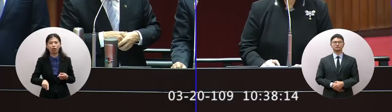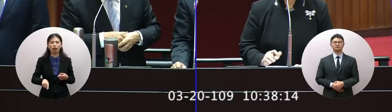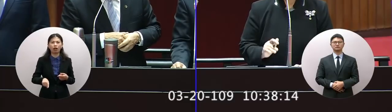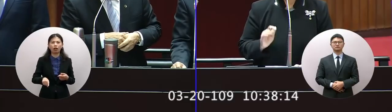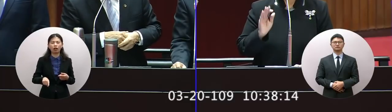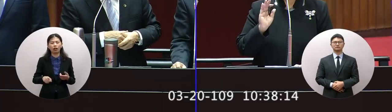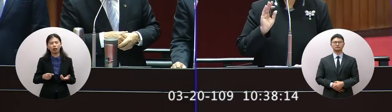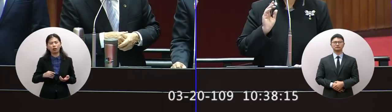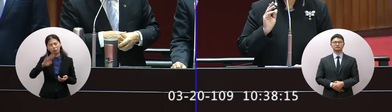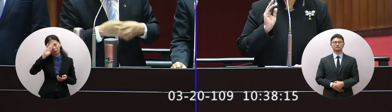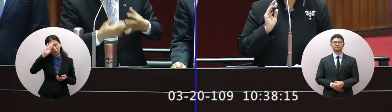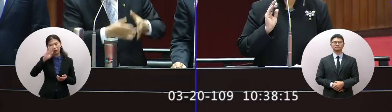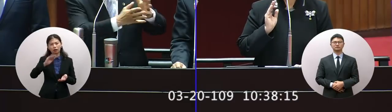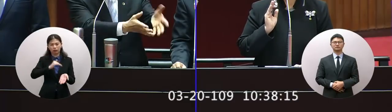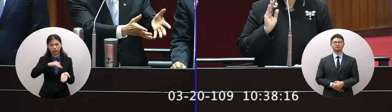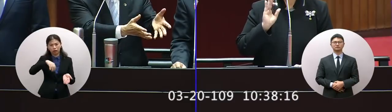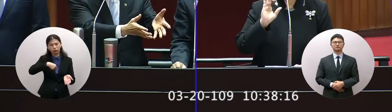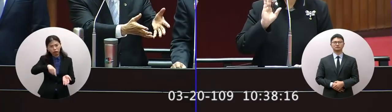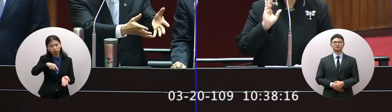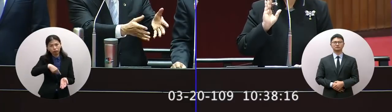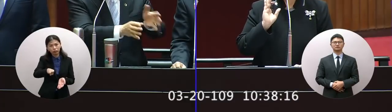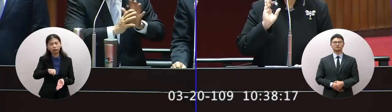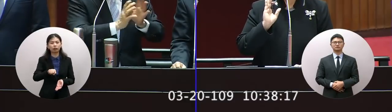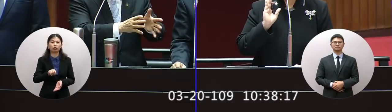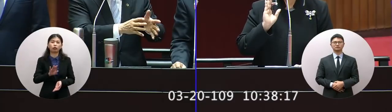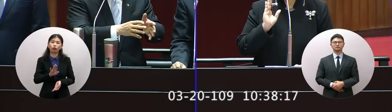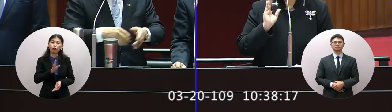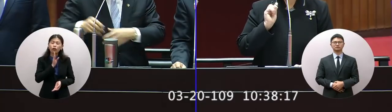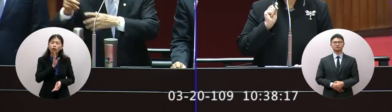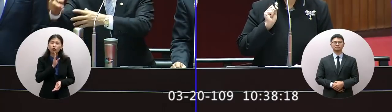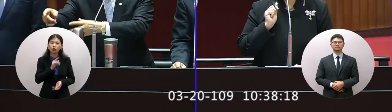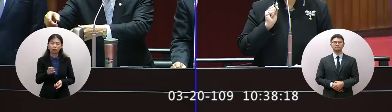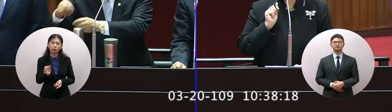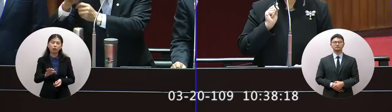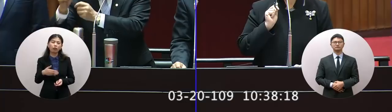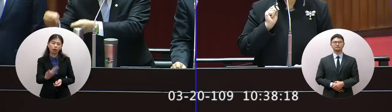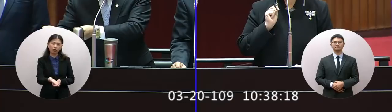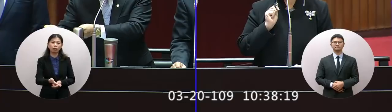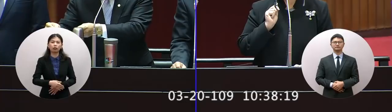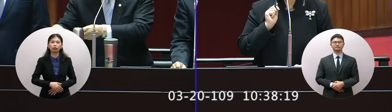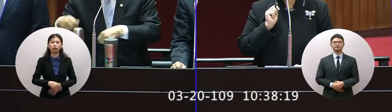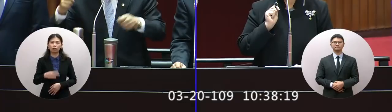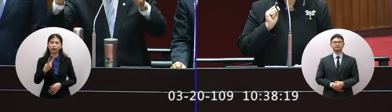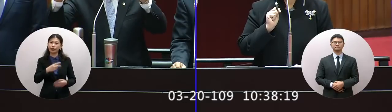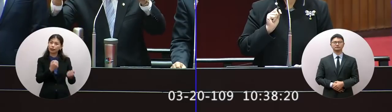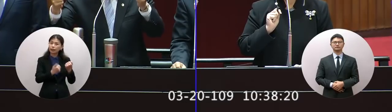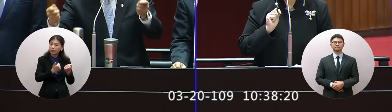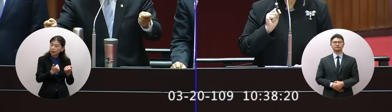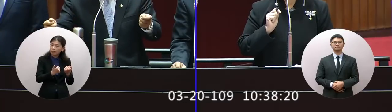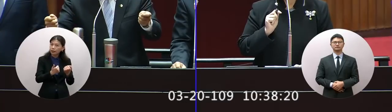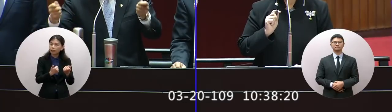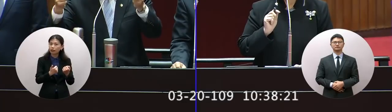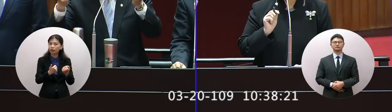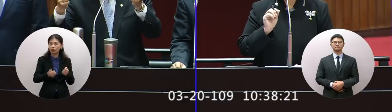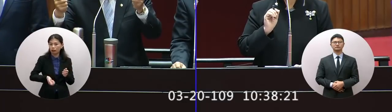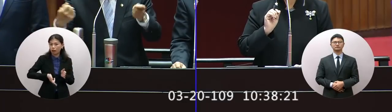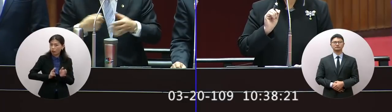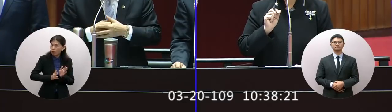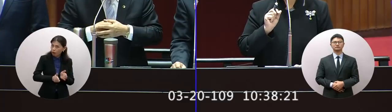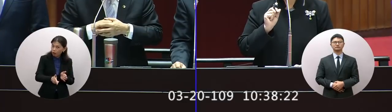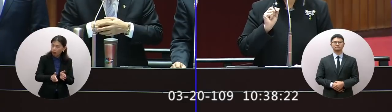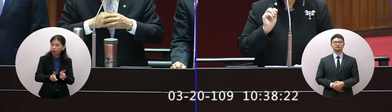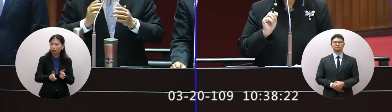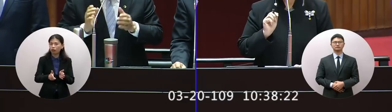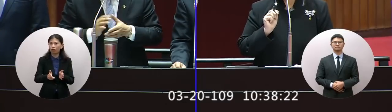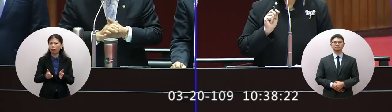比較接觸在白痴的人我們後來的這種人這都不用還有手機或是火車的